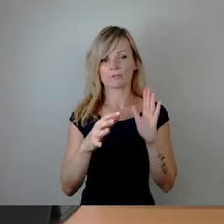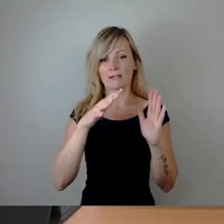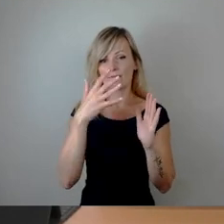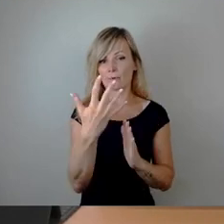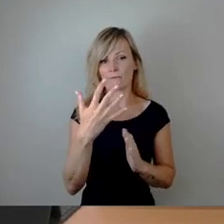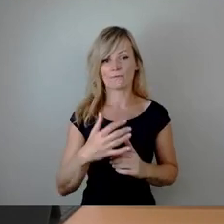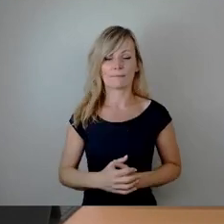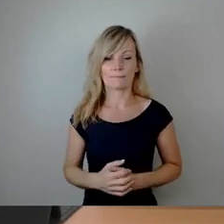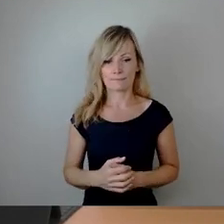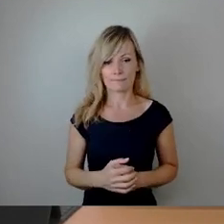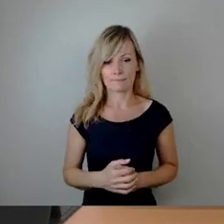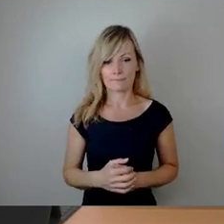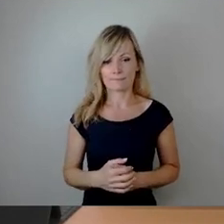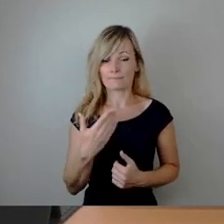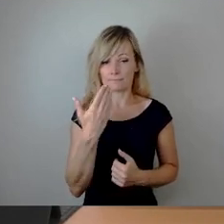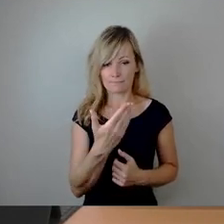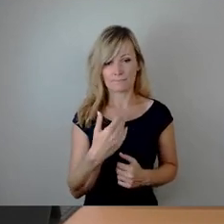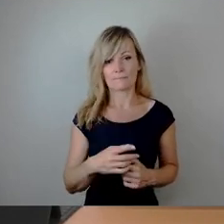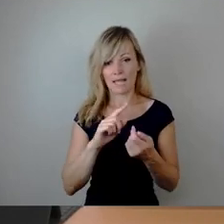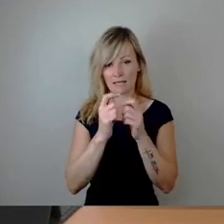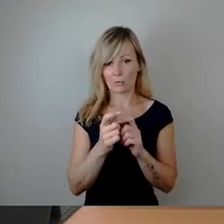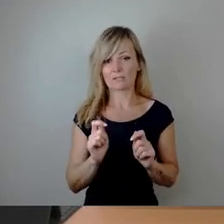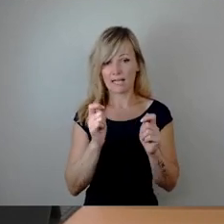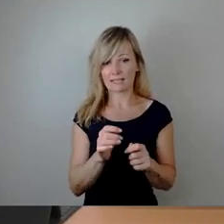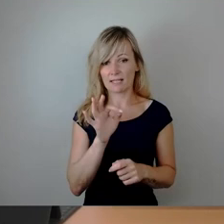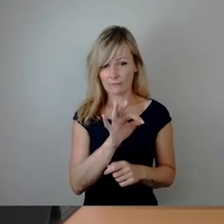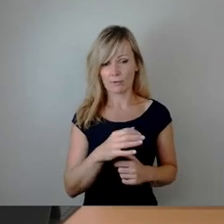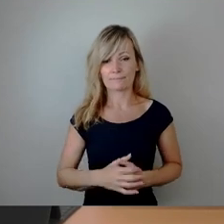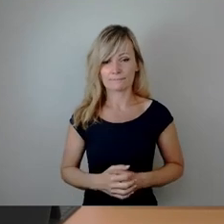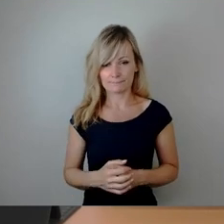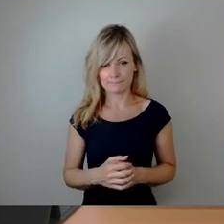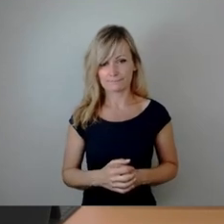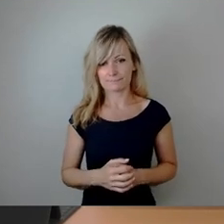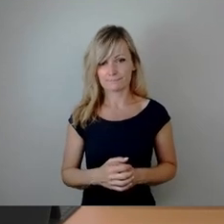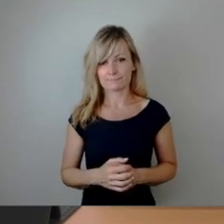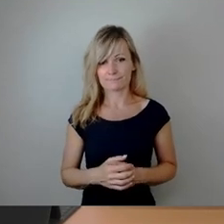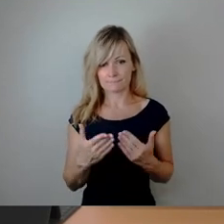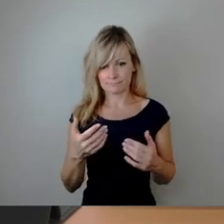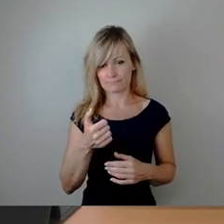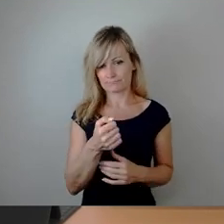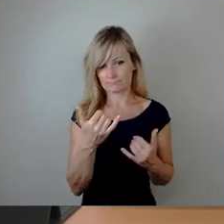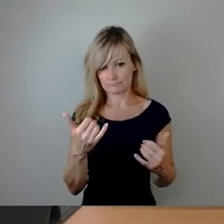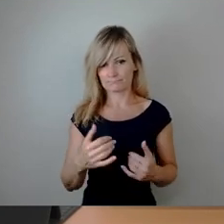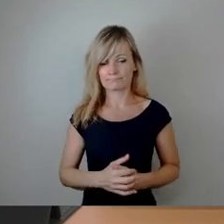Hier zunächst den Änderungsantrag zur Abstimmung. Wer dem folgen möchte, bitte ich jetzt um Stimmzeichen.